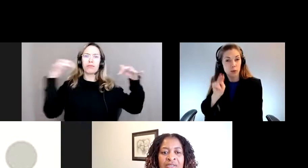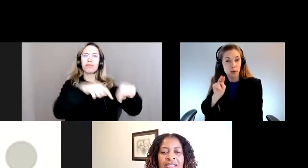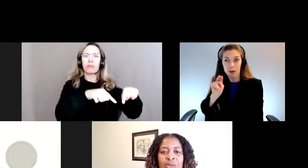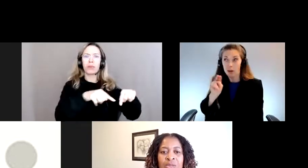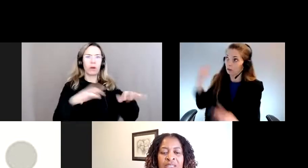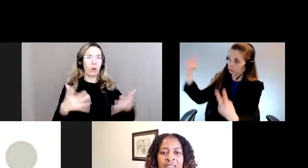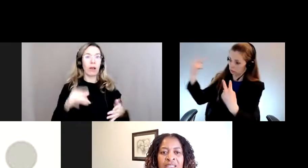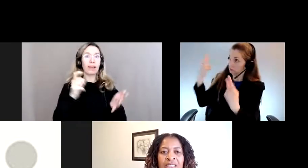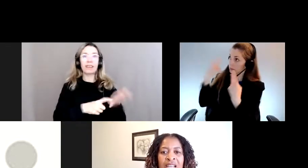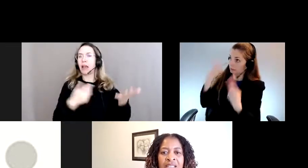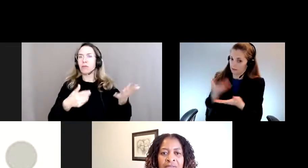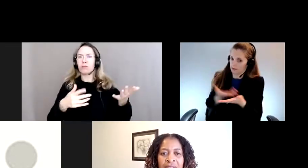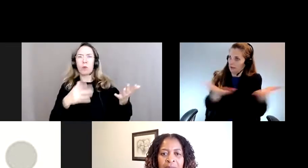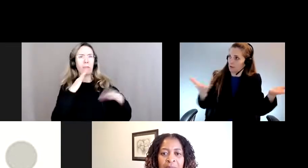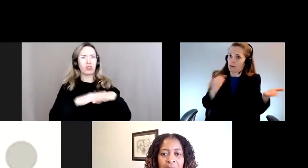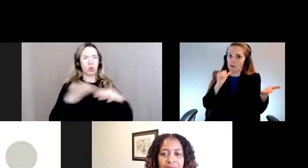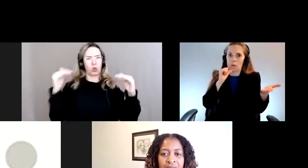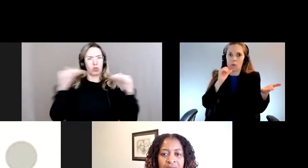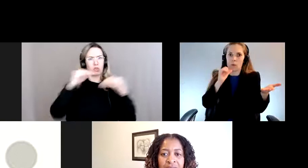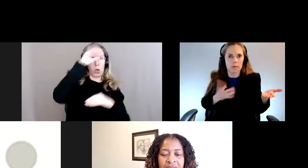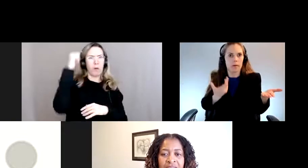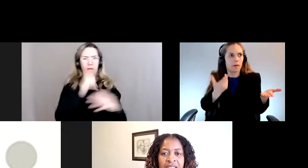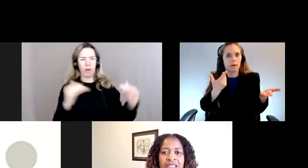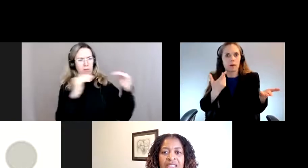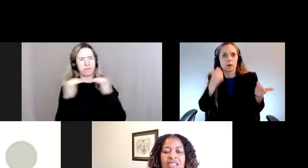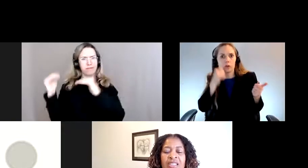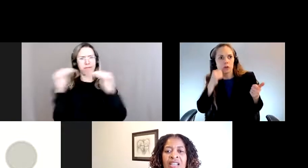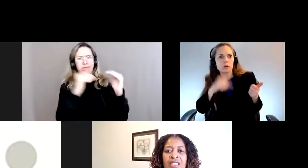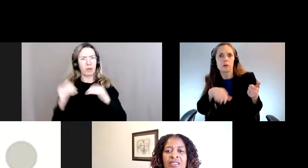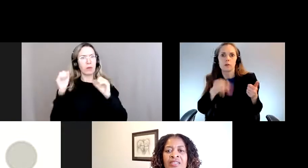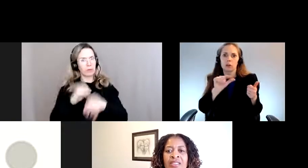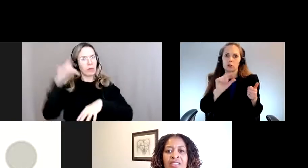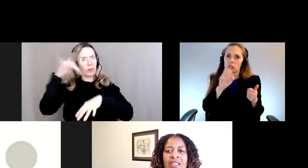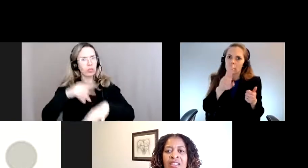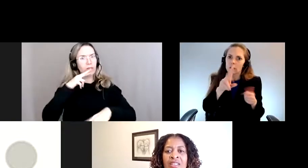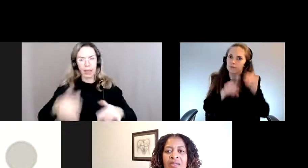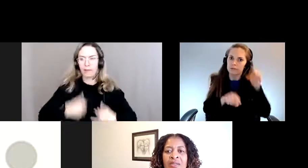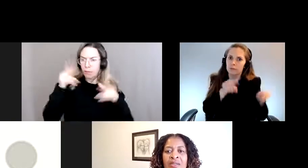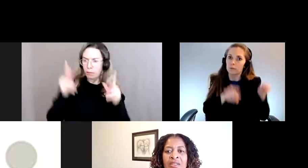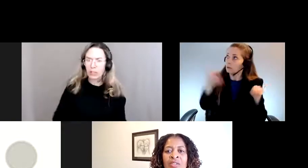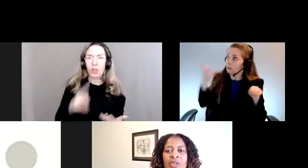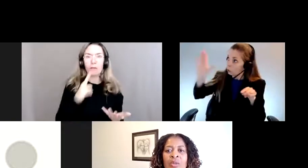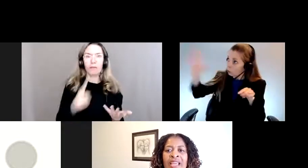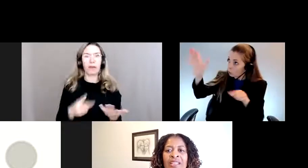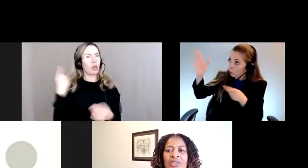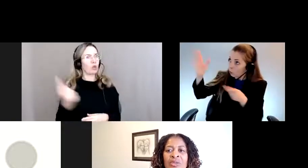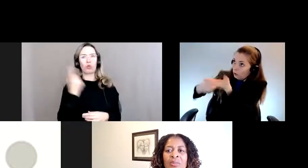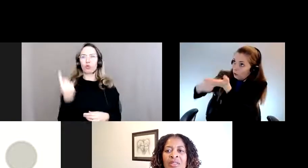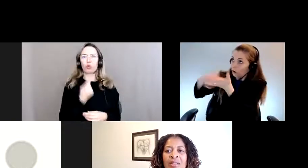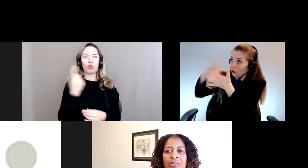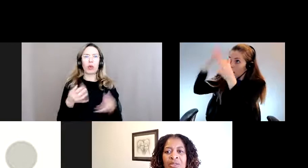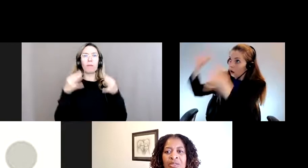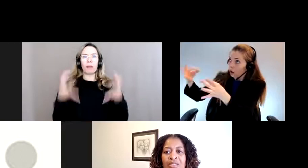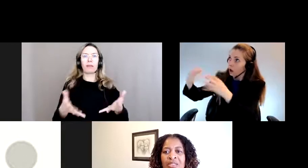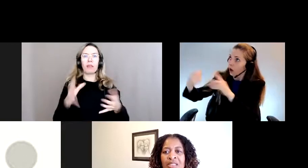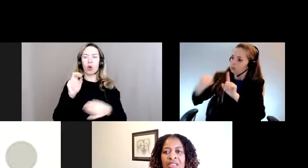délibérations sur l'équité des genres affectent des personnes réelles, dans la vie réelle. Donc, c'est un forum qui se tient en marge de l